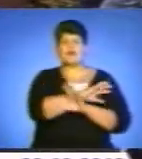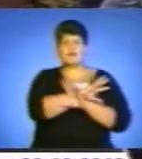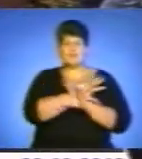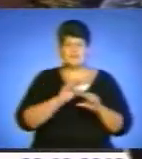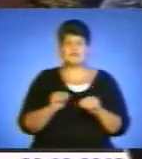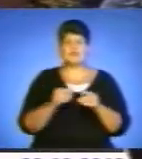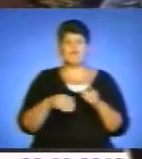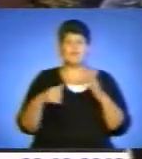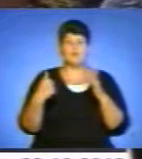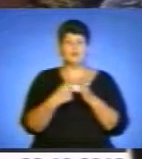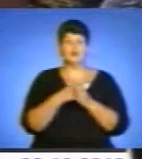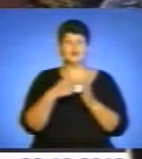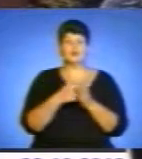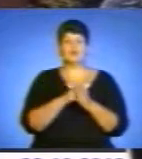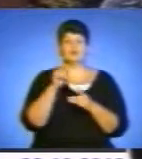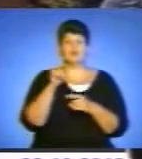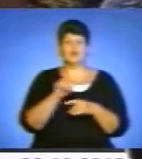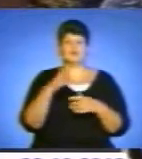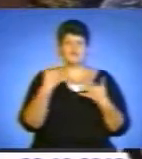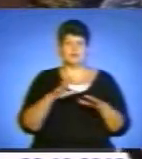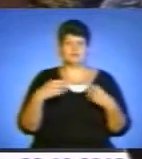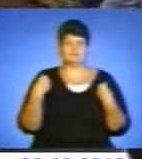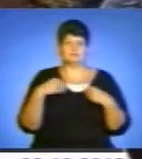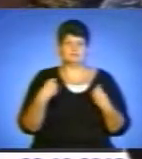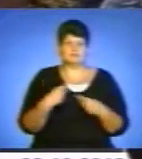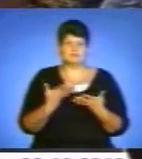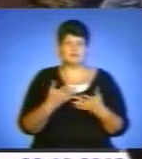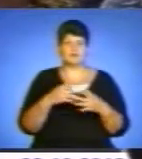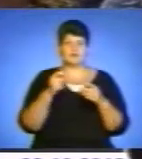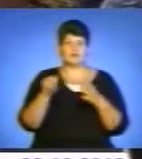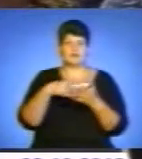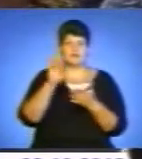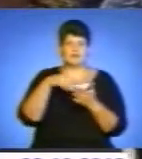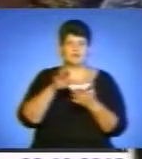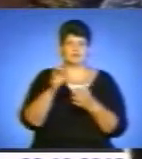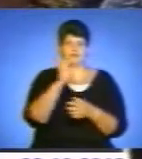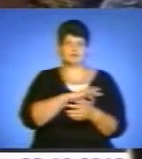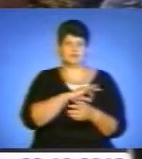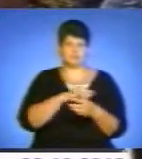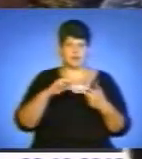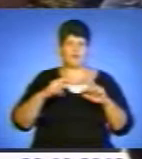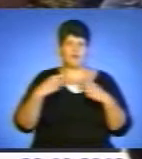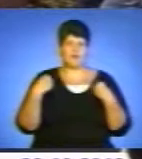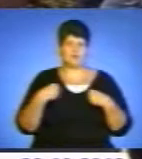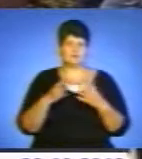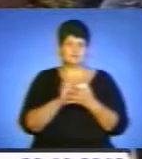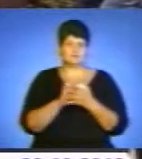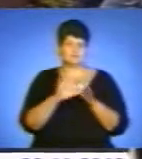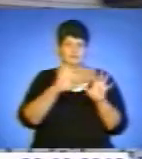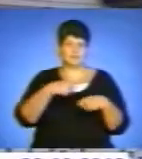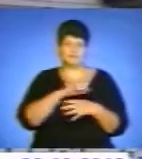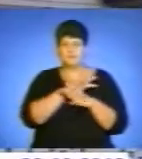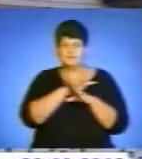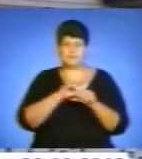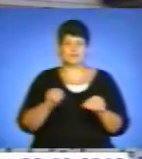вплоть до навіть пензликів, які вже були в використанні. І, як ви знаєте, працюють на будівництві, ви маєте одяг, який притягнутися, навіть брудний одяг вони і то